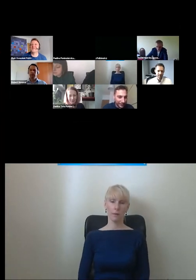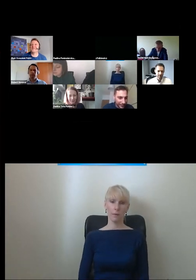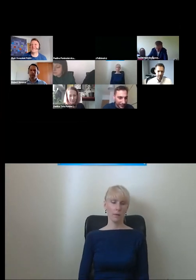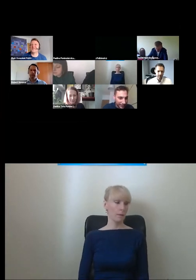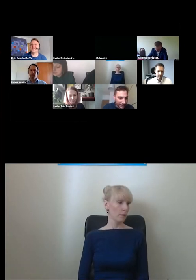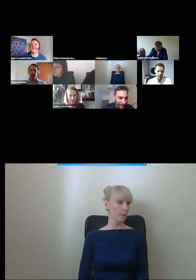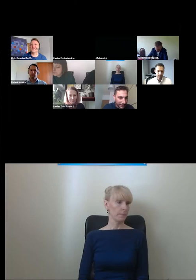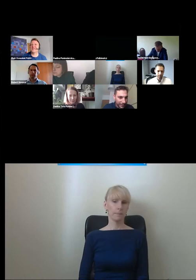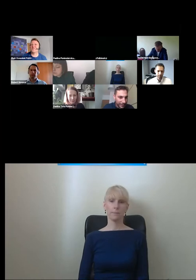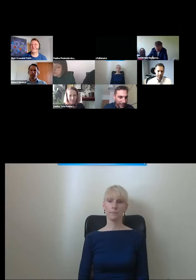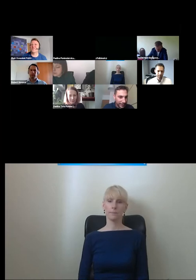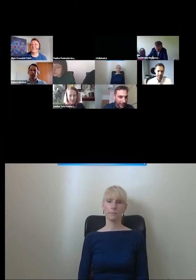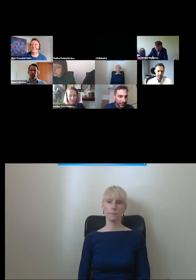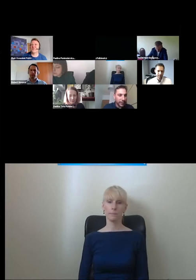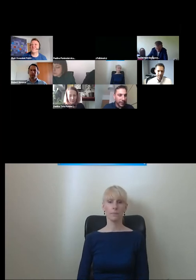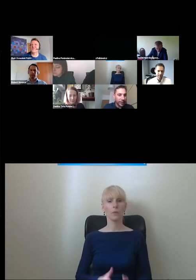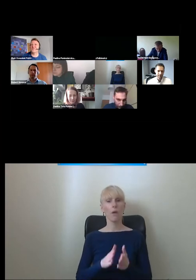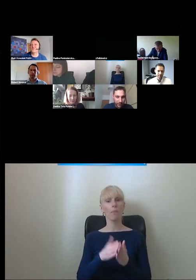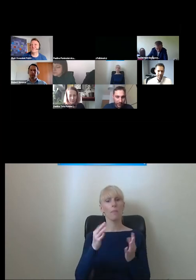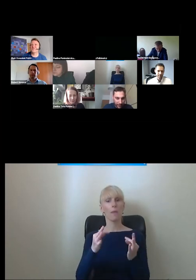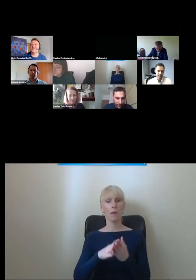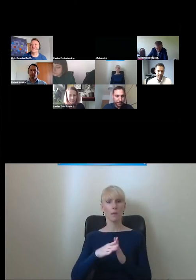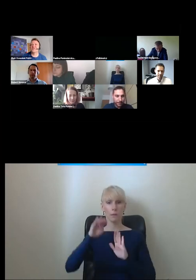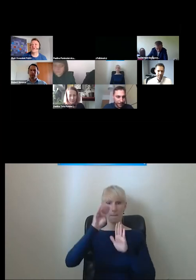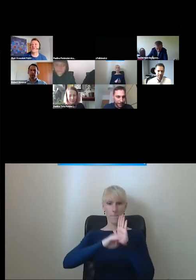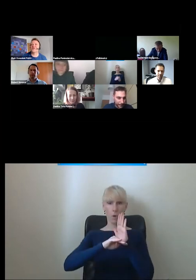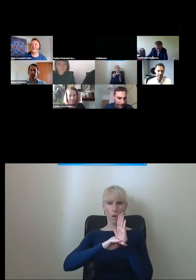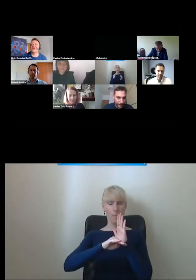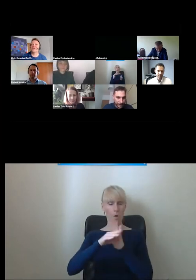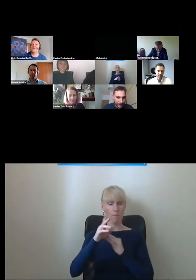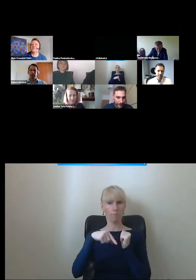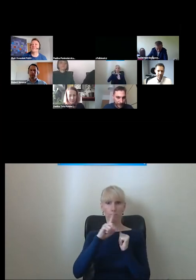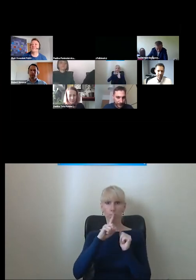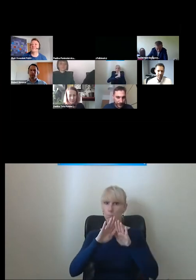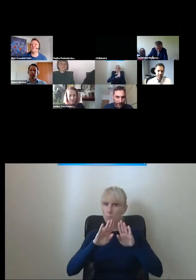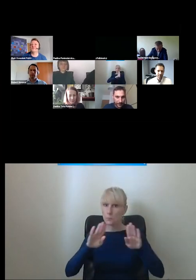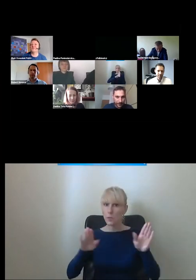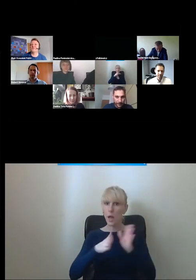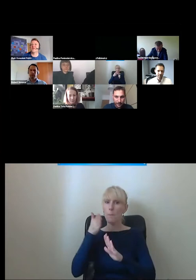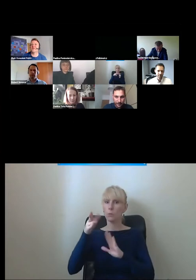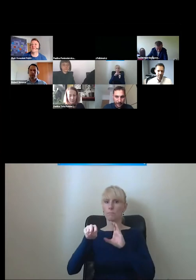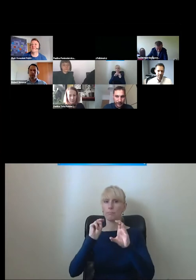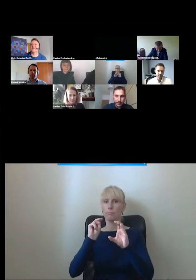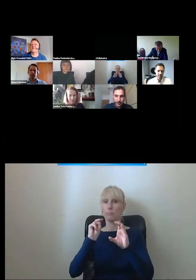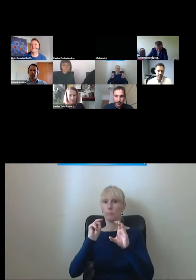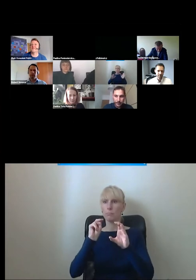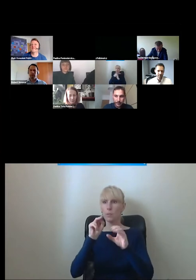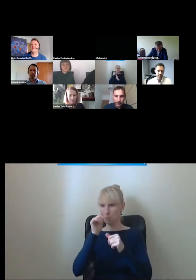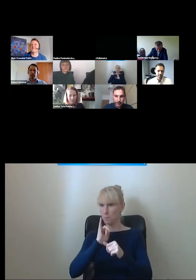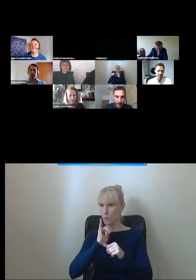To poczekaj, to ja cię jeszcze raz spróbuję programowo wyciszyć. Ty się odcisz i zobaczymy, czy to już będzie działało dobrze.